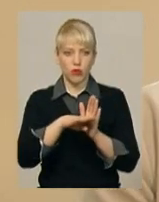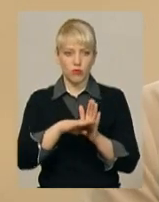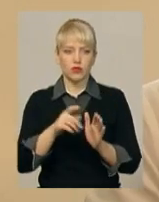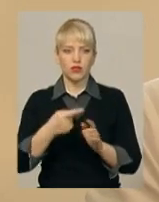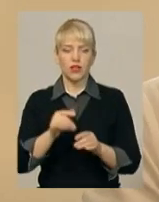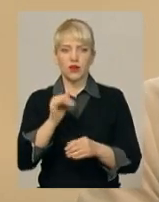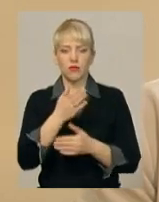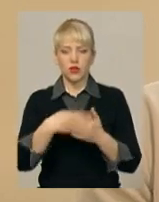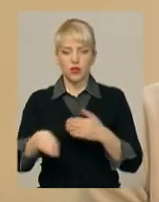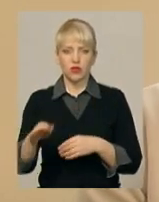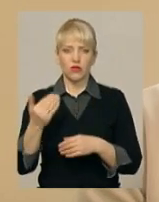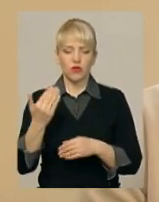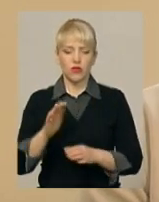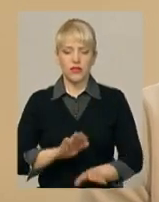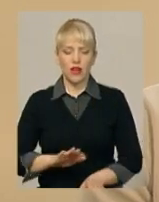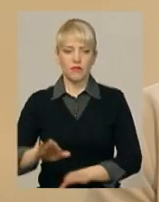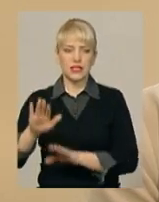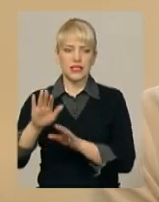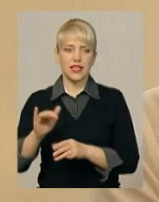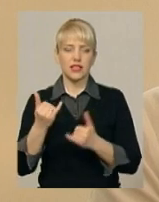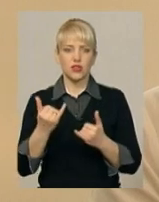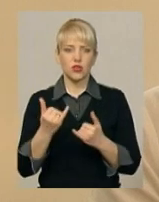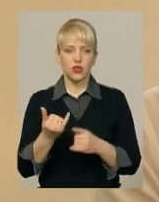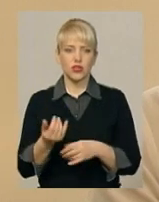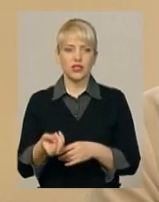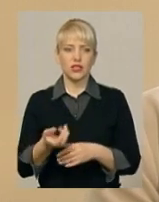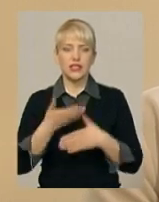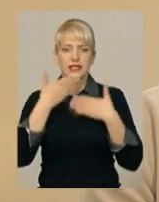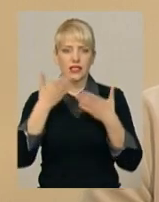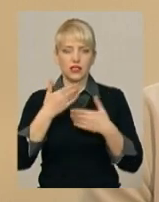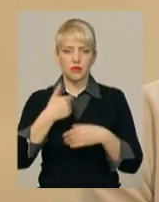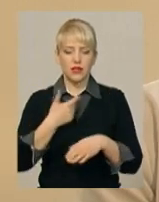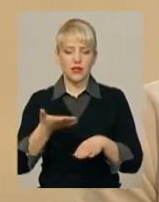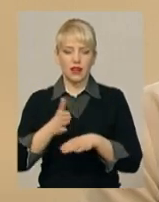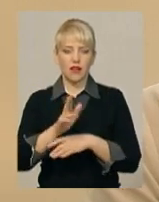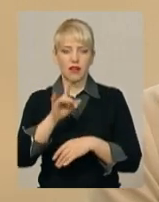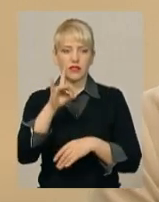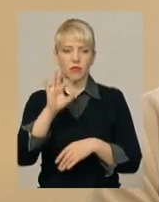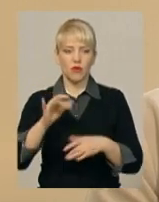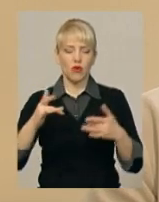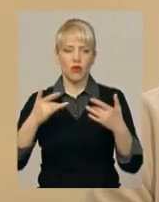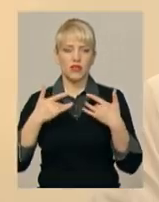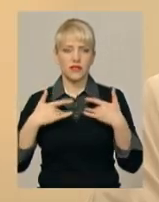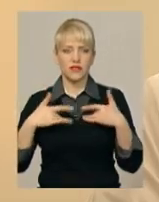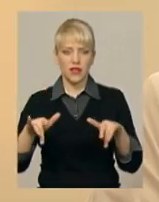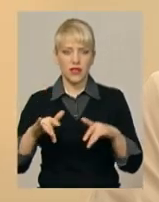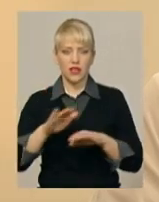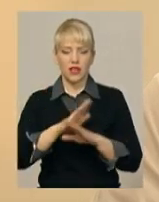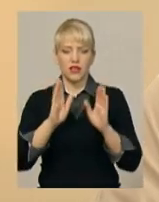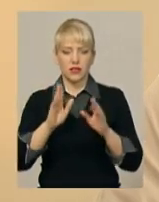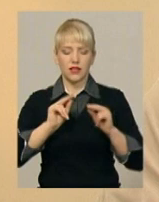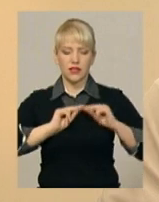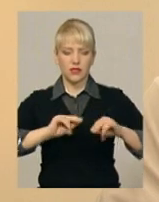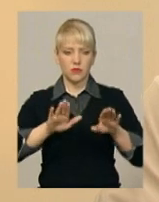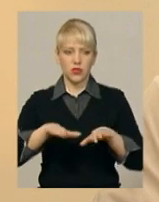замісник по лікувальній роботі. Сьогодні зачитав мені наказ про звільнення не тільки з посади, з роботи. Сказали, що за